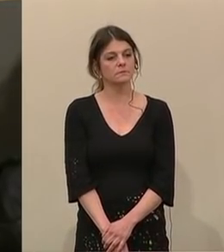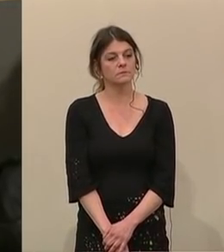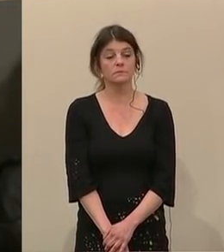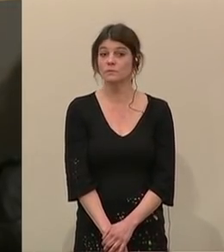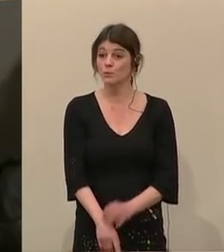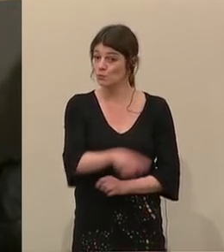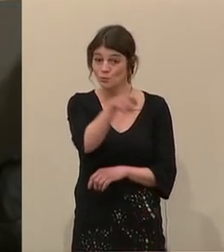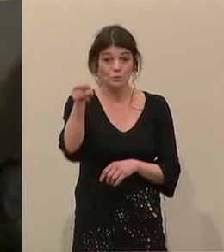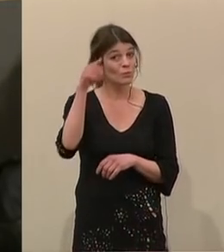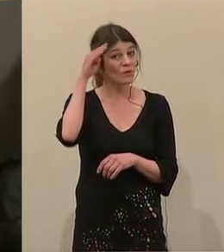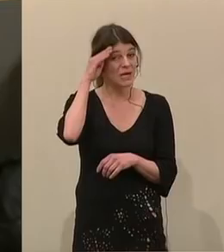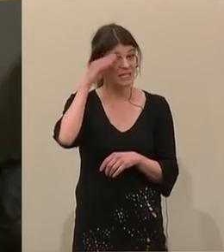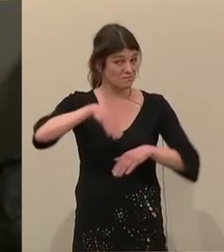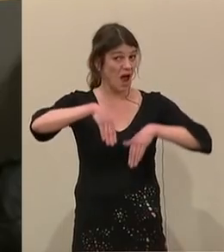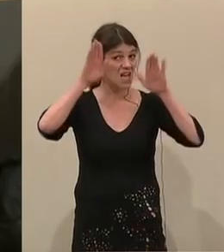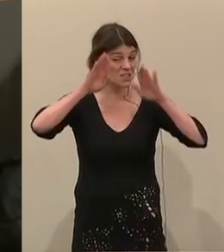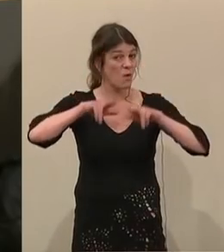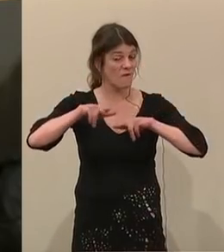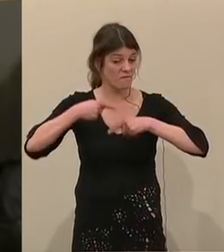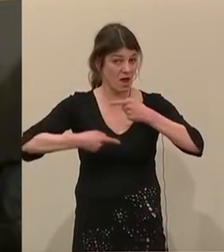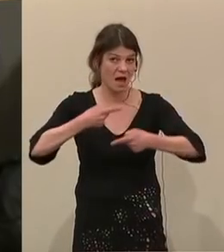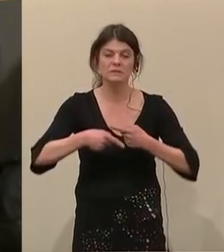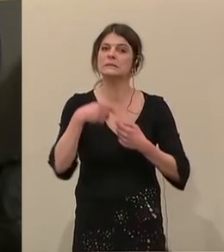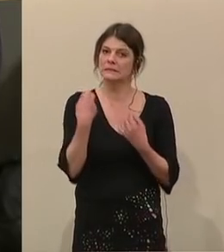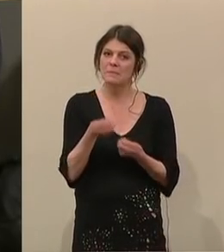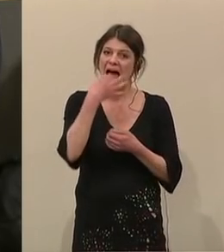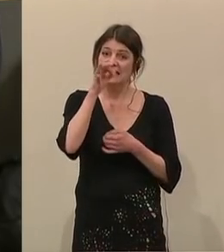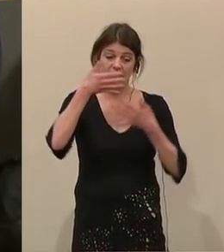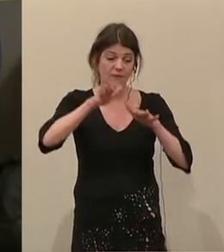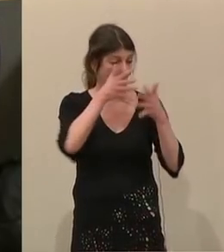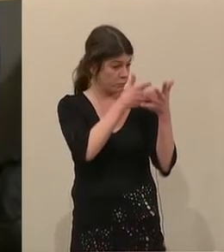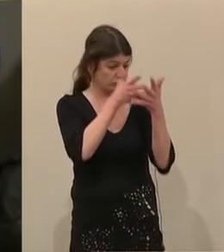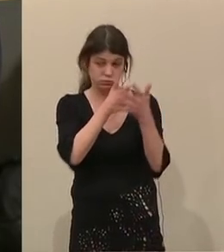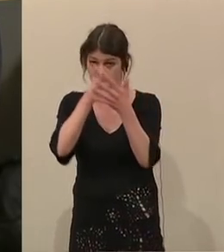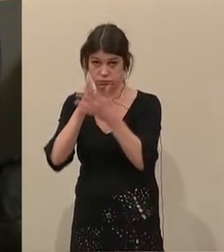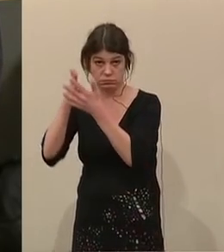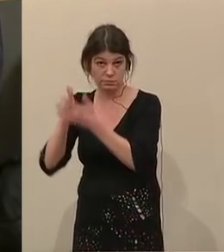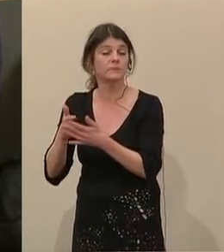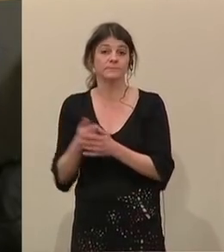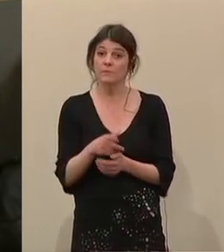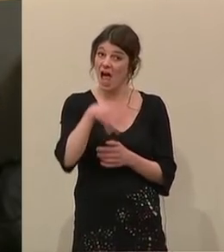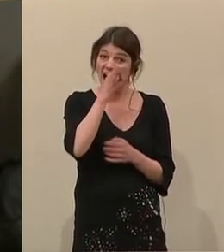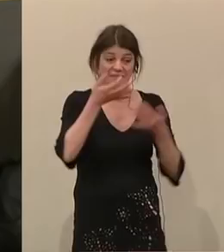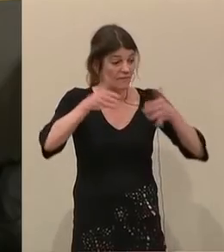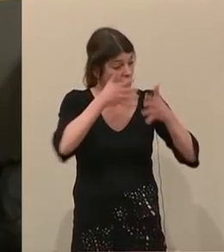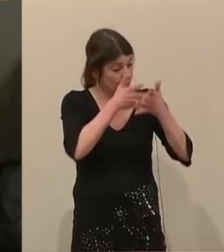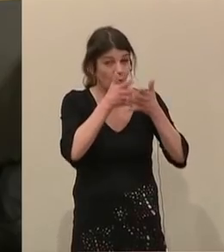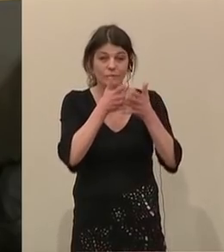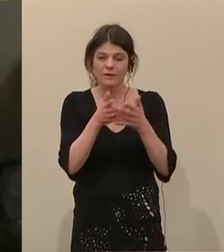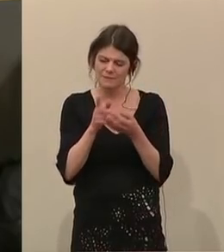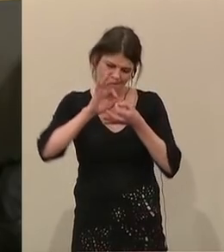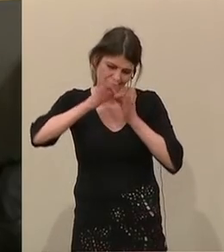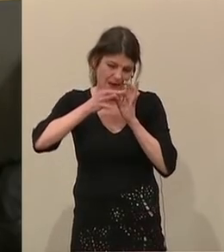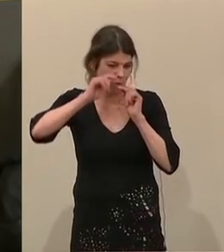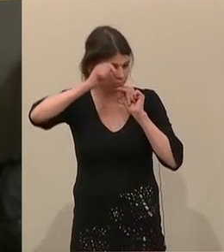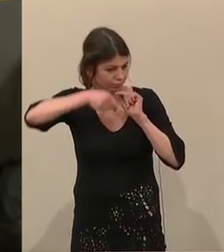Sie wissen, dass es im Asylverfahren Einzelfallprüfungen gibt. Diese Einzelfallprüfungen werden mit größter Sorgfalt